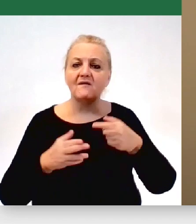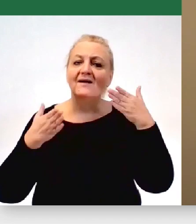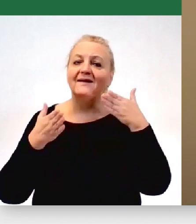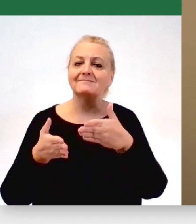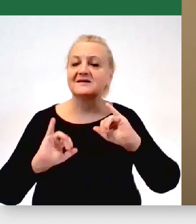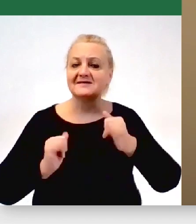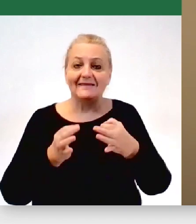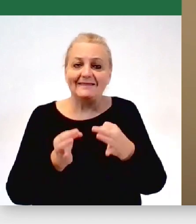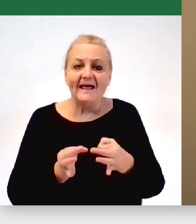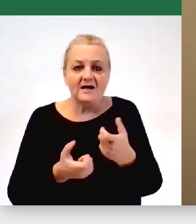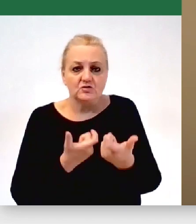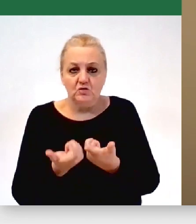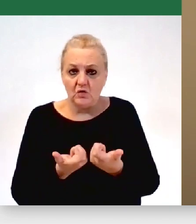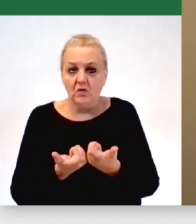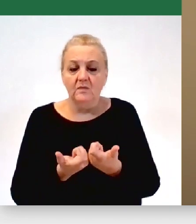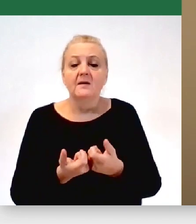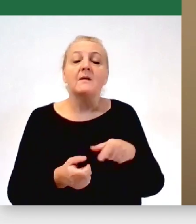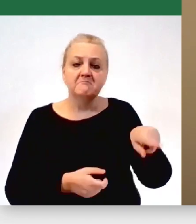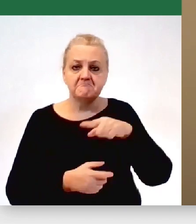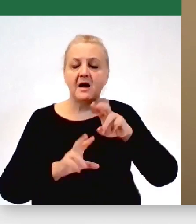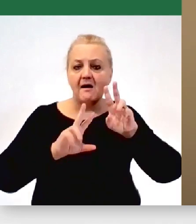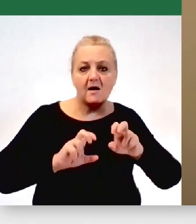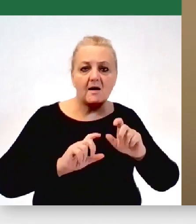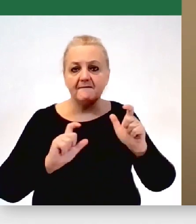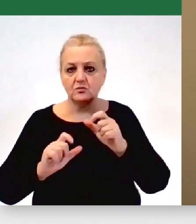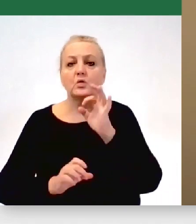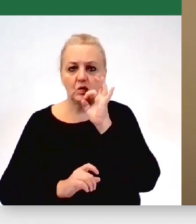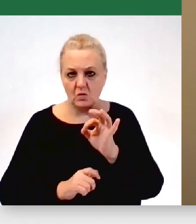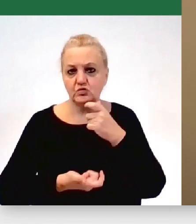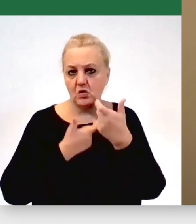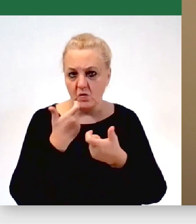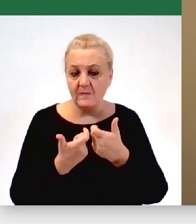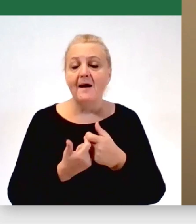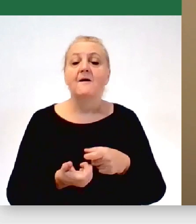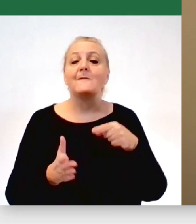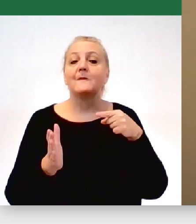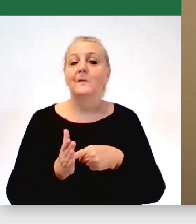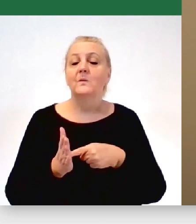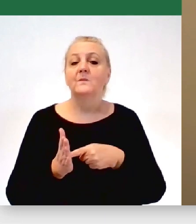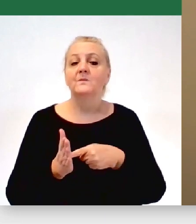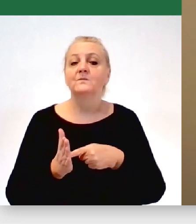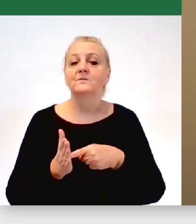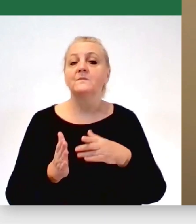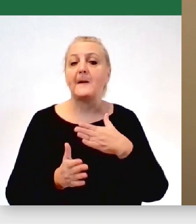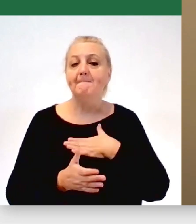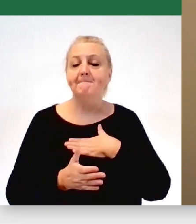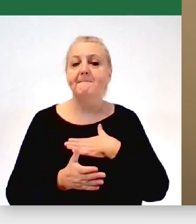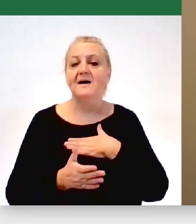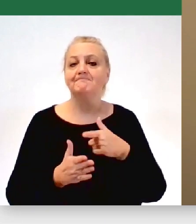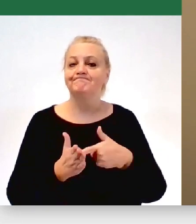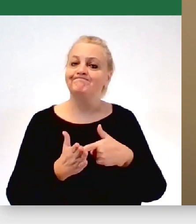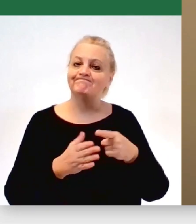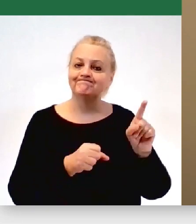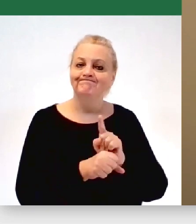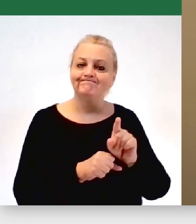teraz z tym fantym zrobić. My dosyć dobrze diagnozujemy, co się dzieje i to, że mamy pułapkę takiej